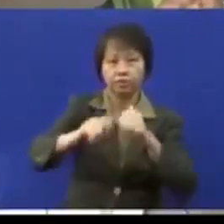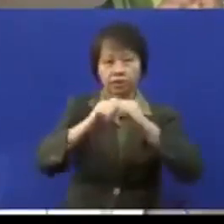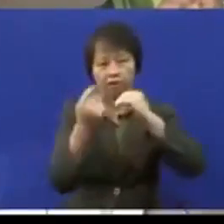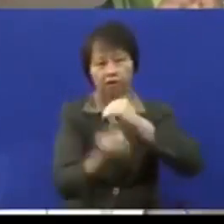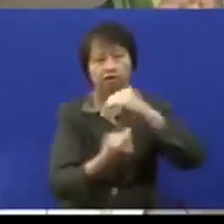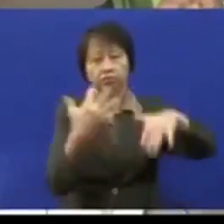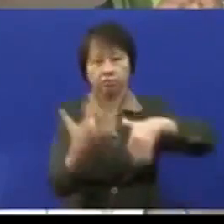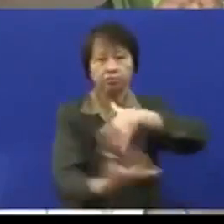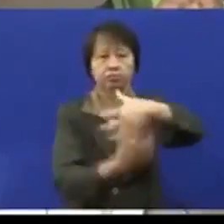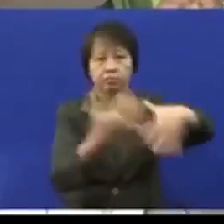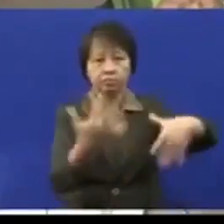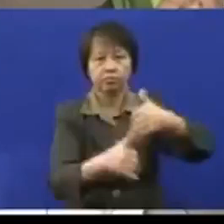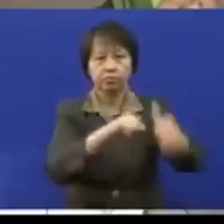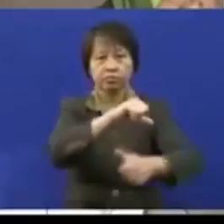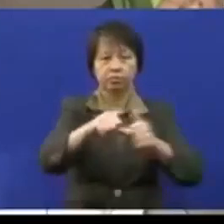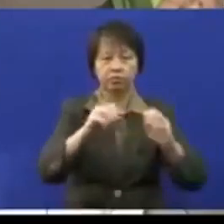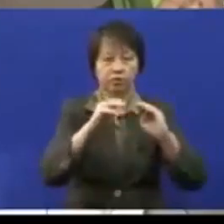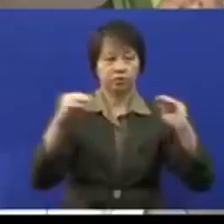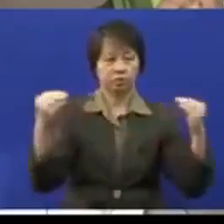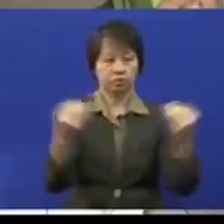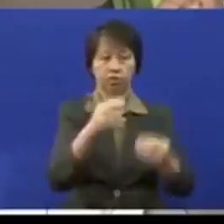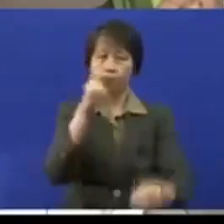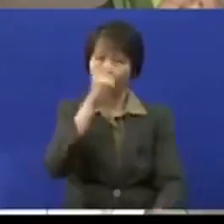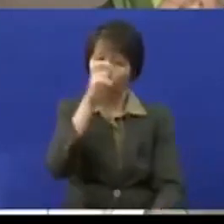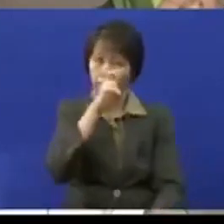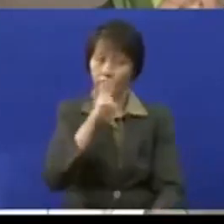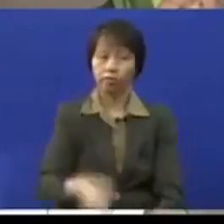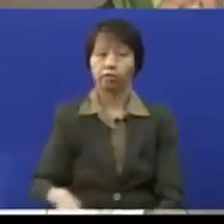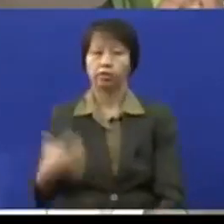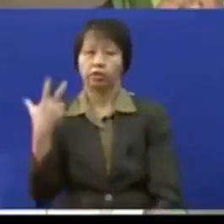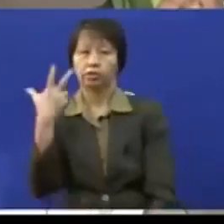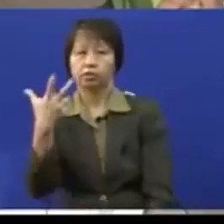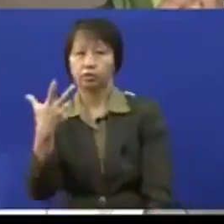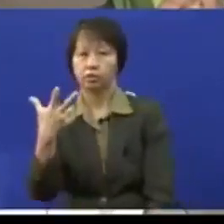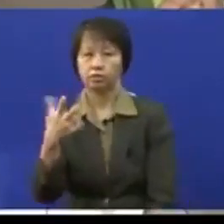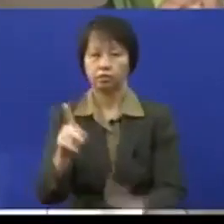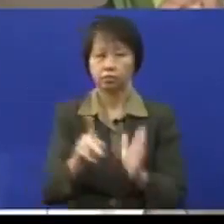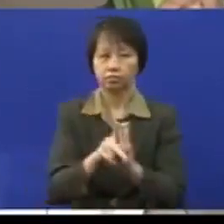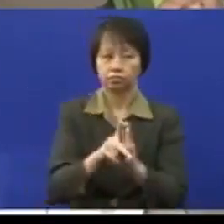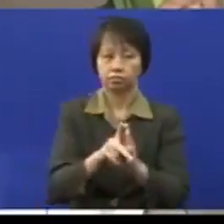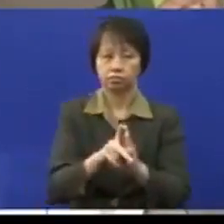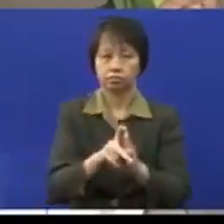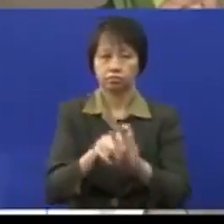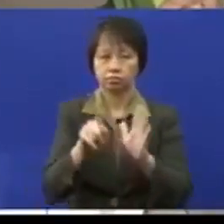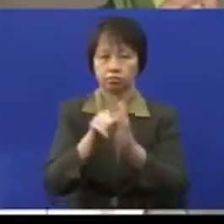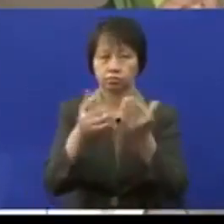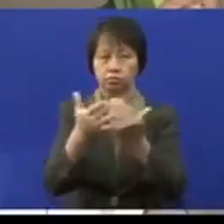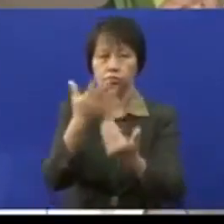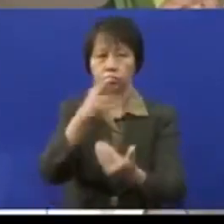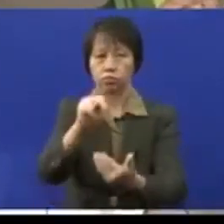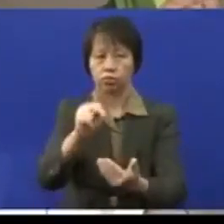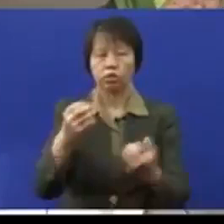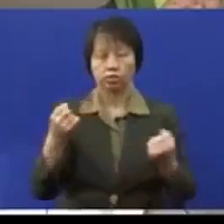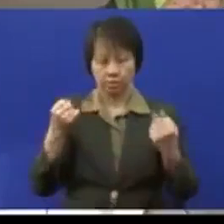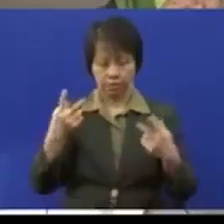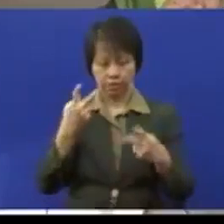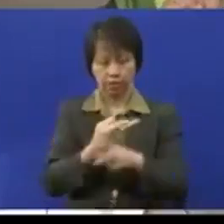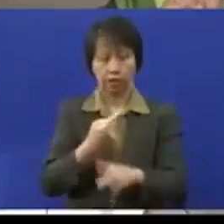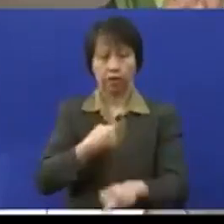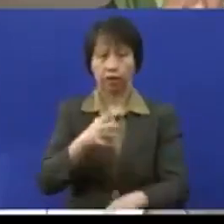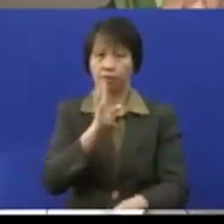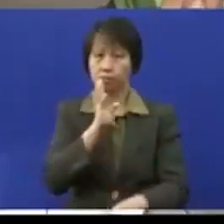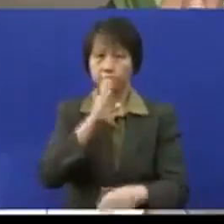boleh bersosial dengan masyarakat sekeliling yang ketiganya dalam aspek infrastruktur tadi saya harap sangat banyak kali saya juga mengatakan dalam